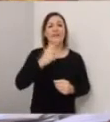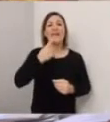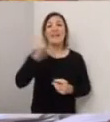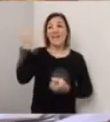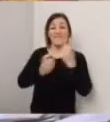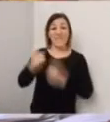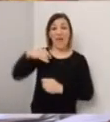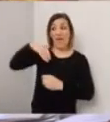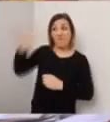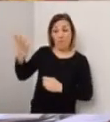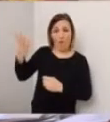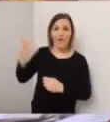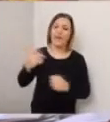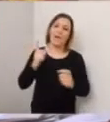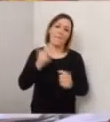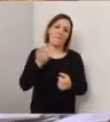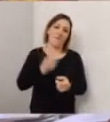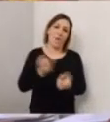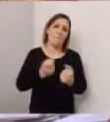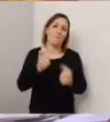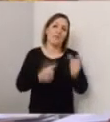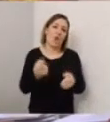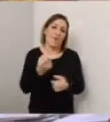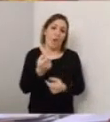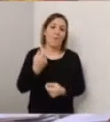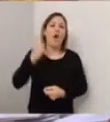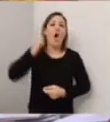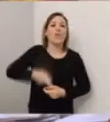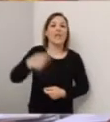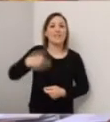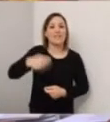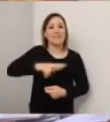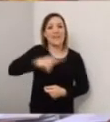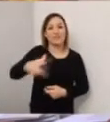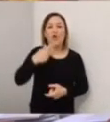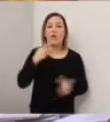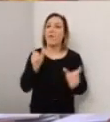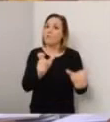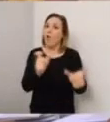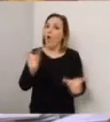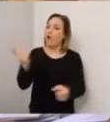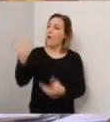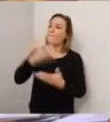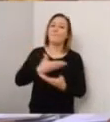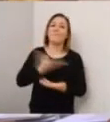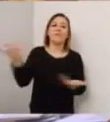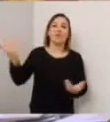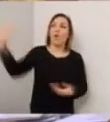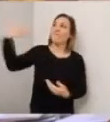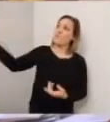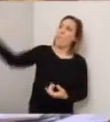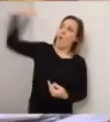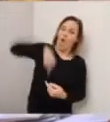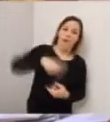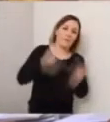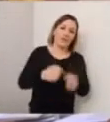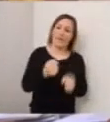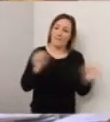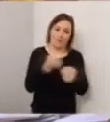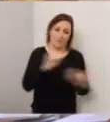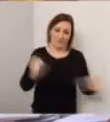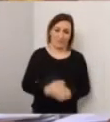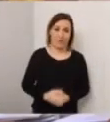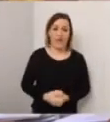l'ordinanza del Presidente della Regione impedisce di entrare in Sicilia da chi viene da fuori. Per chi viene da